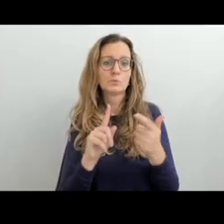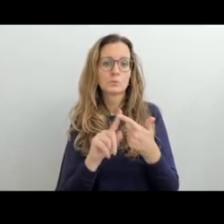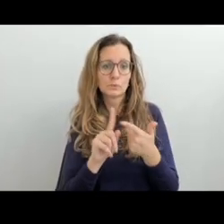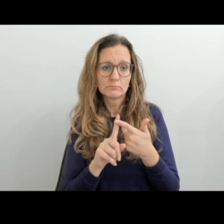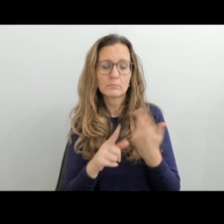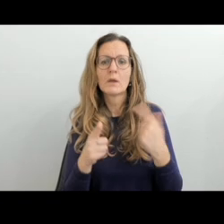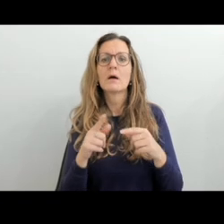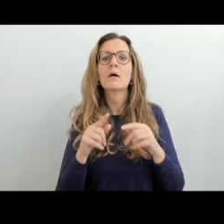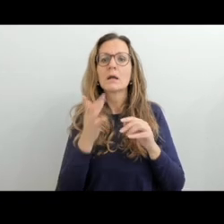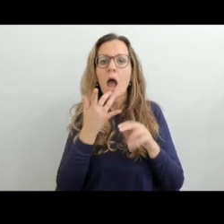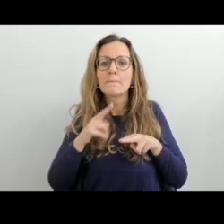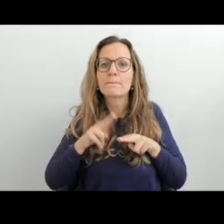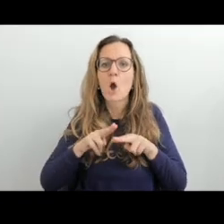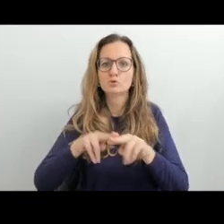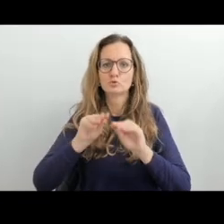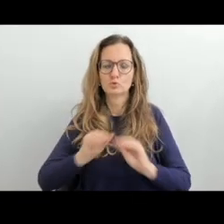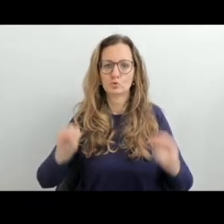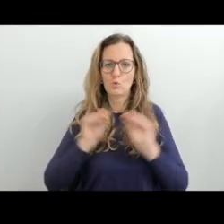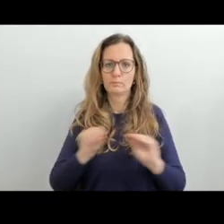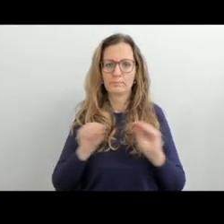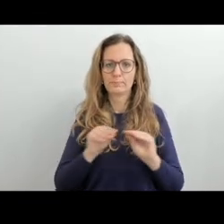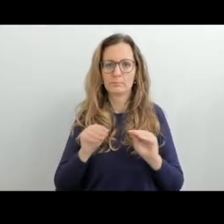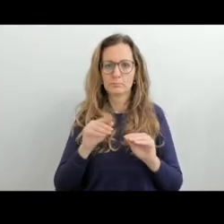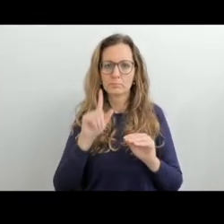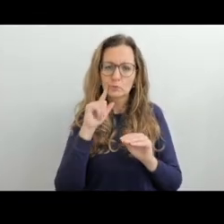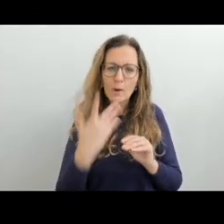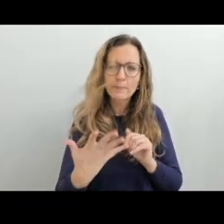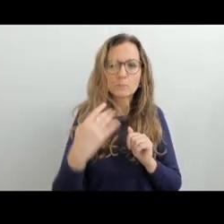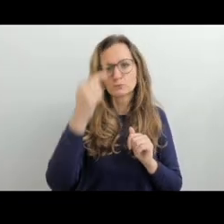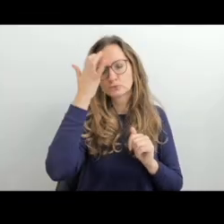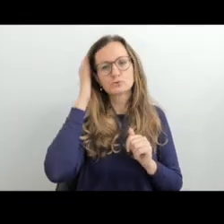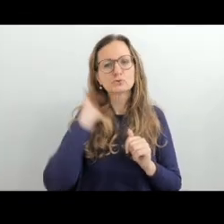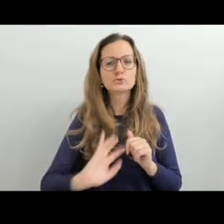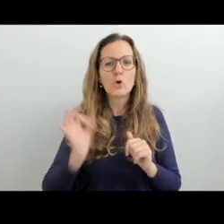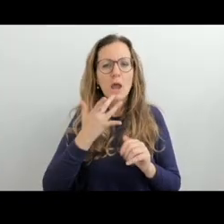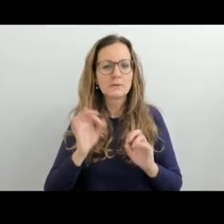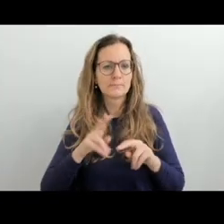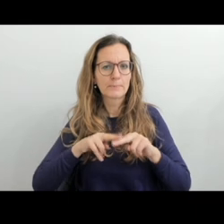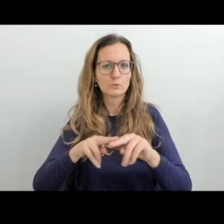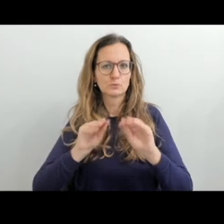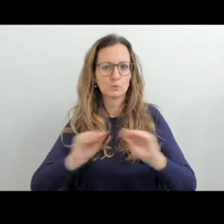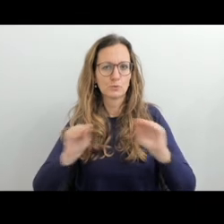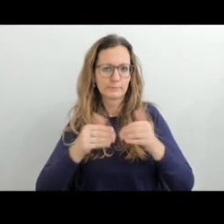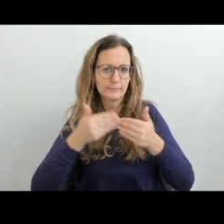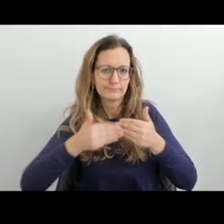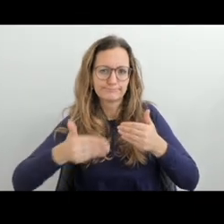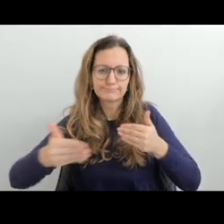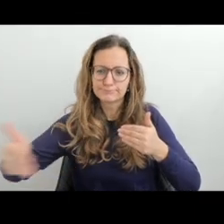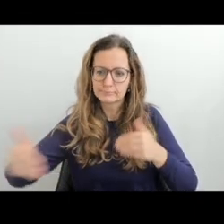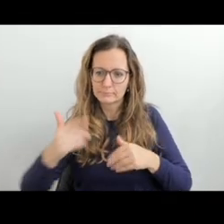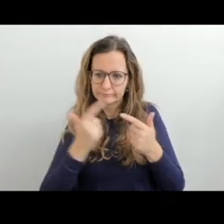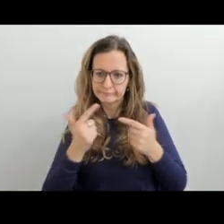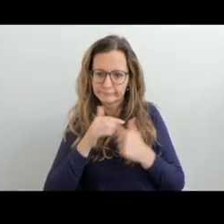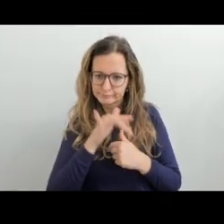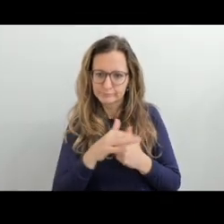kapitola obsahuje. Další kapitola se věnuje tomu, jaké postupy je možné využít při výuce českého znakového